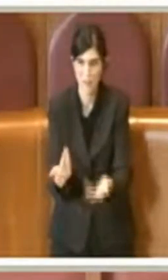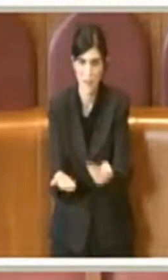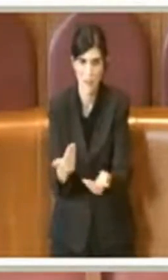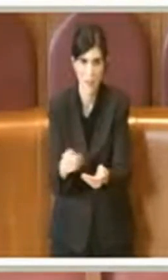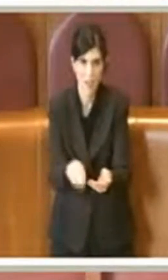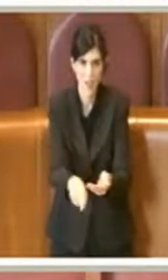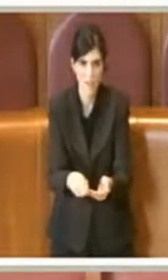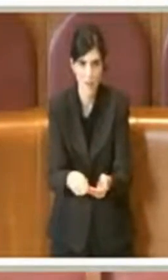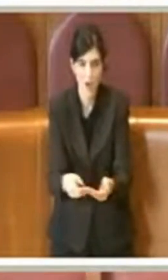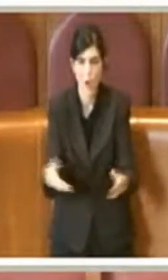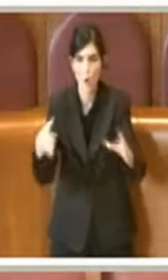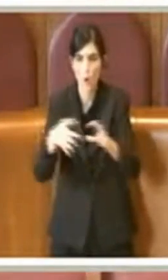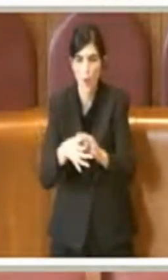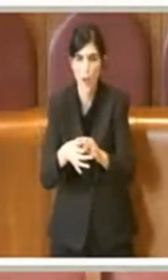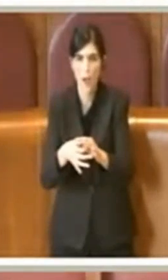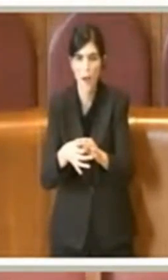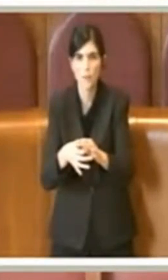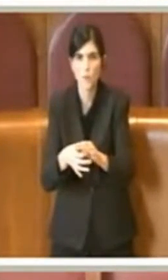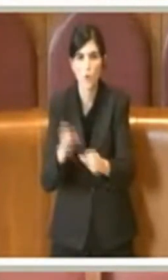operazioni.